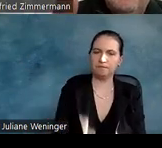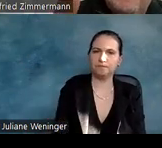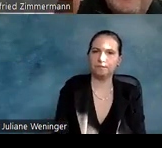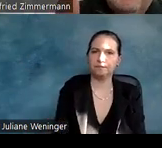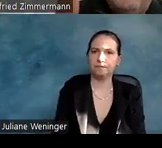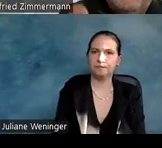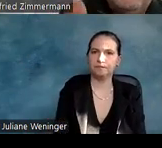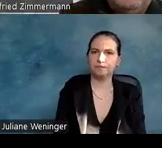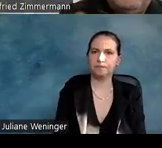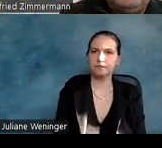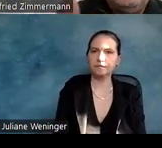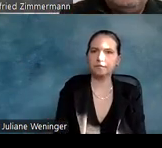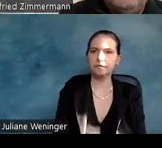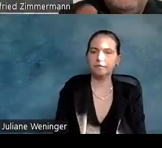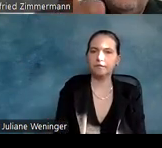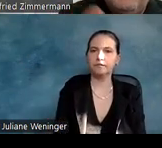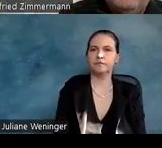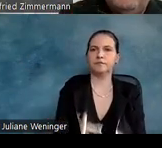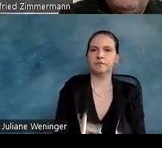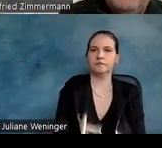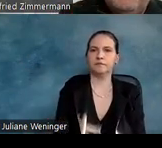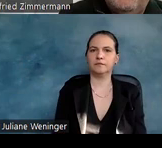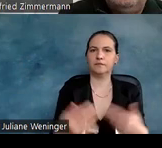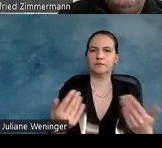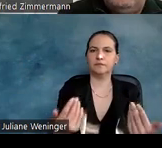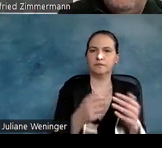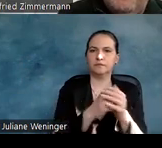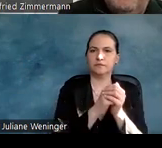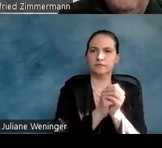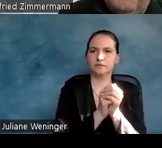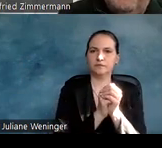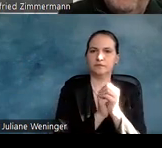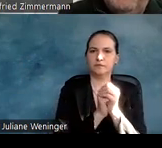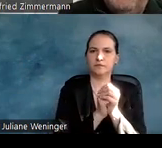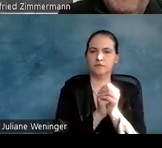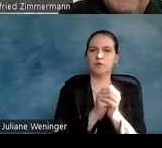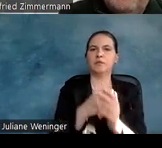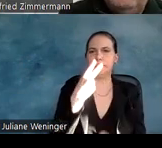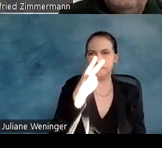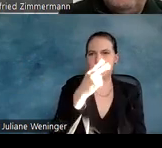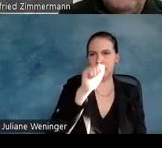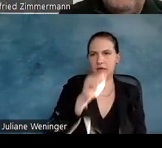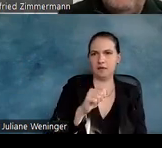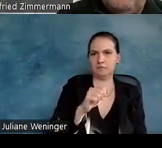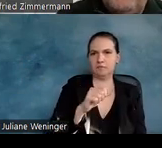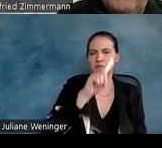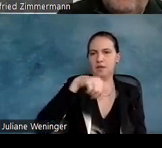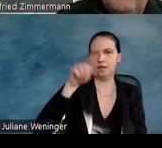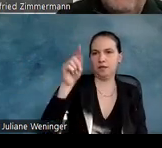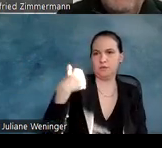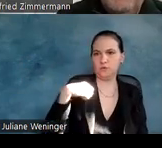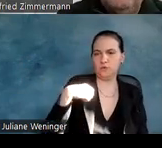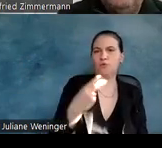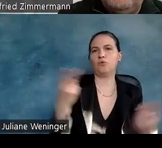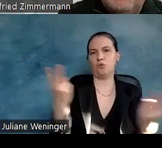Titel der Regel kriegt man entweder ein grünes Häkchen oder einen roten